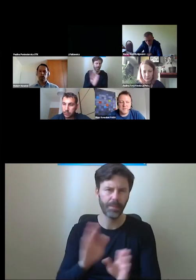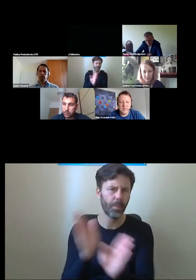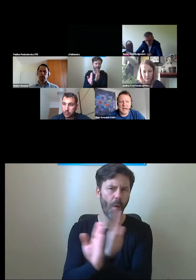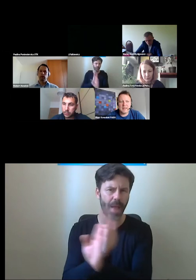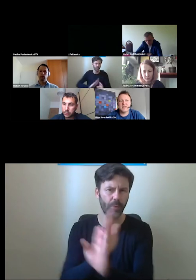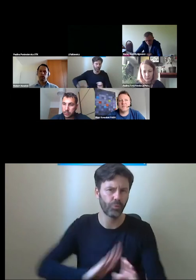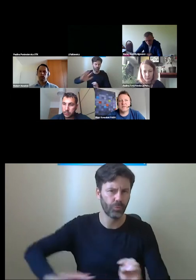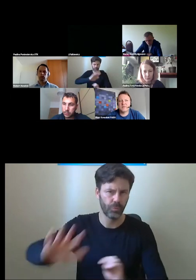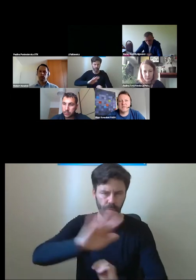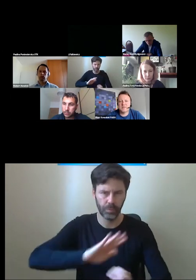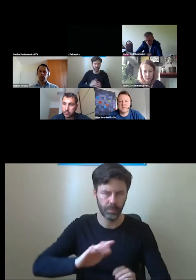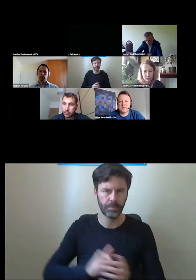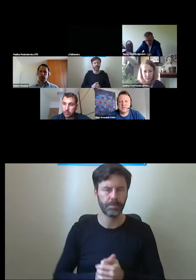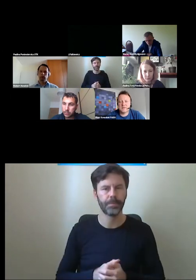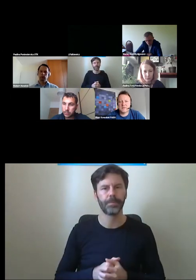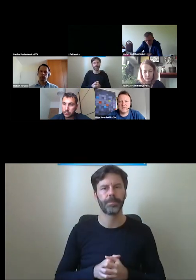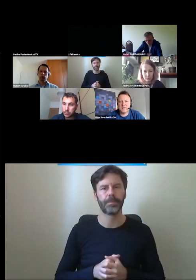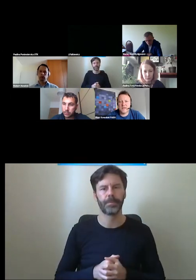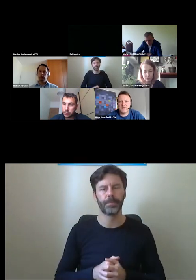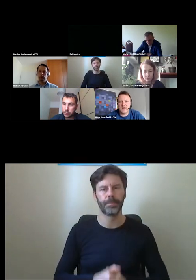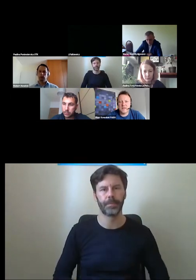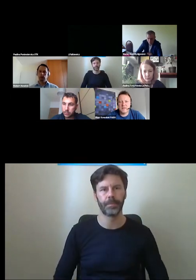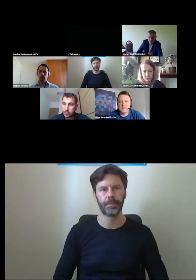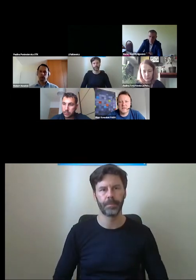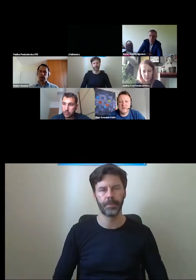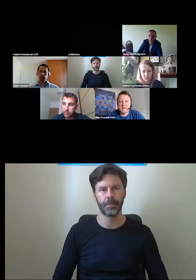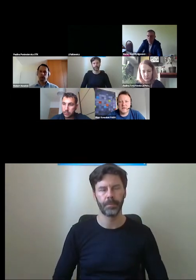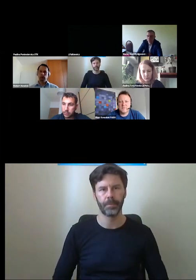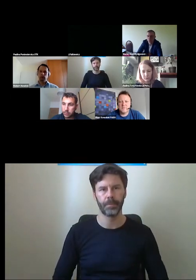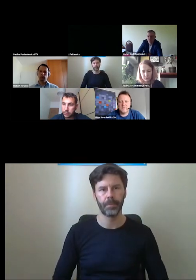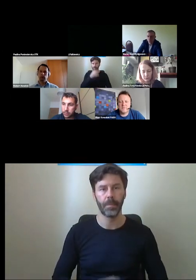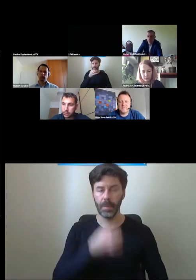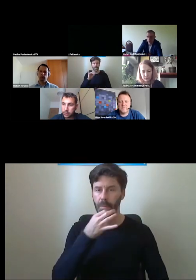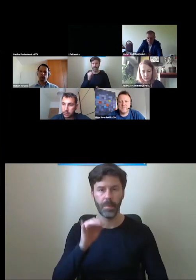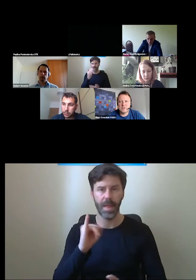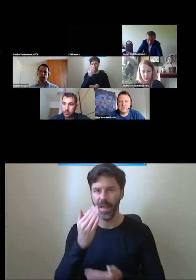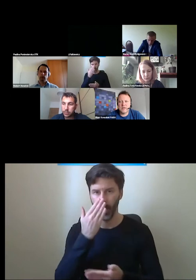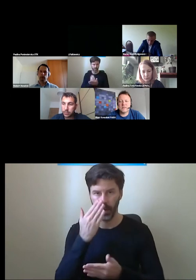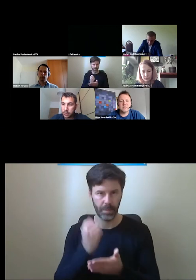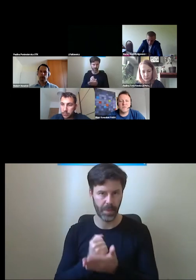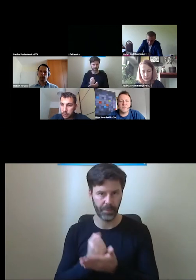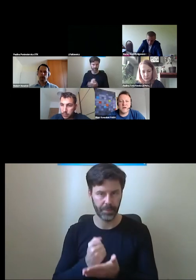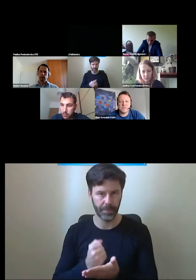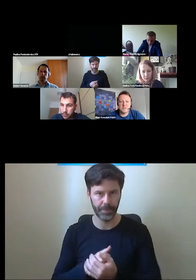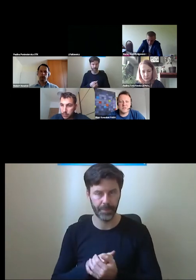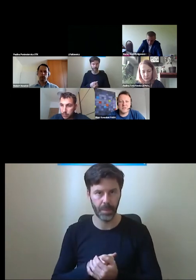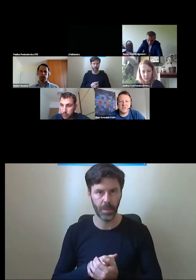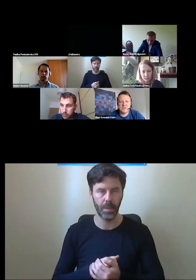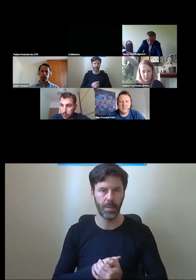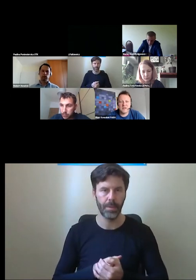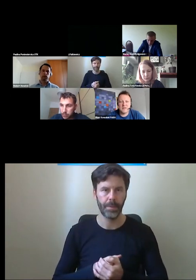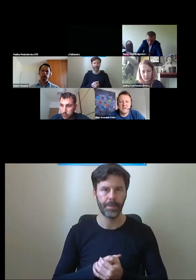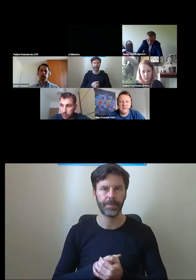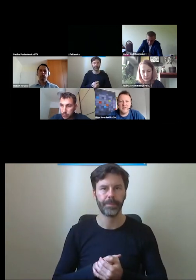Jak ten aspekt jest traktowany? Czy da się zrównoważyć też